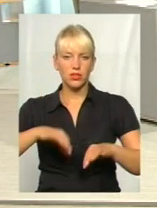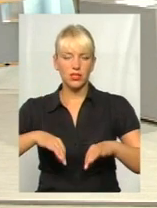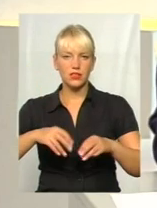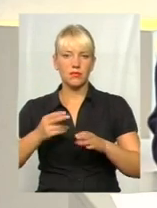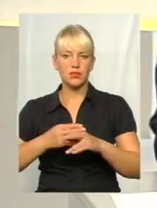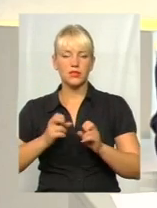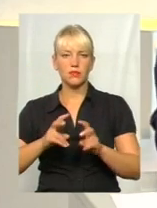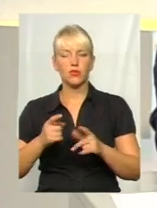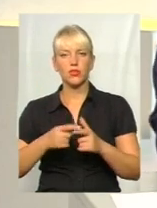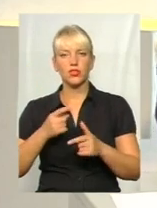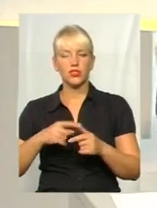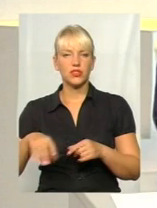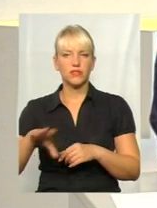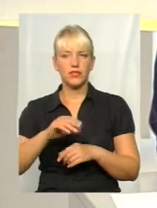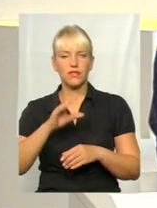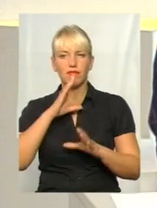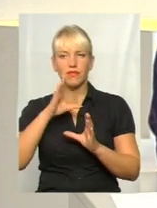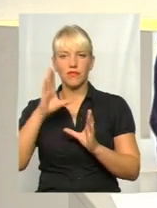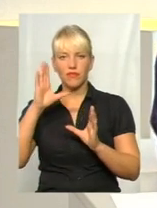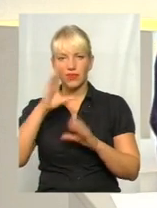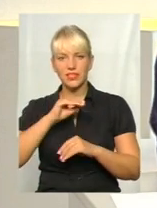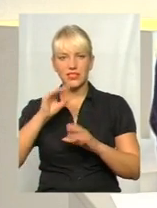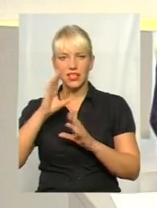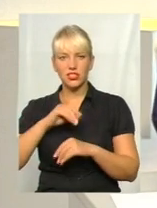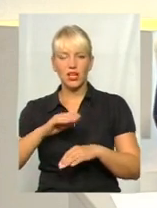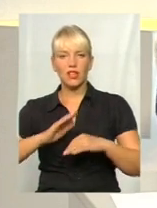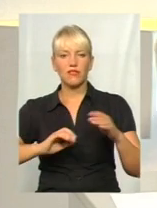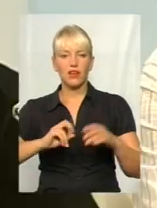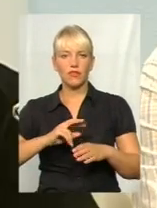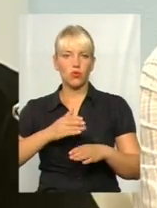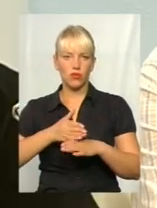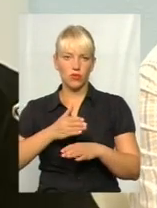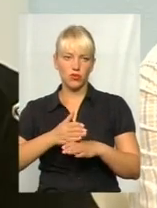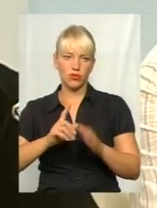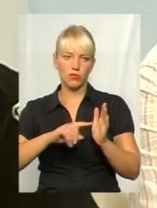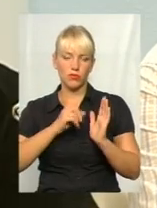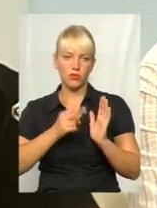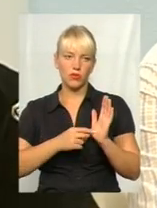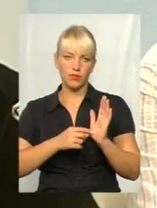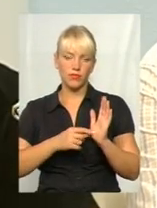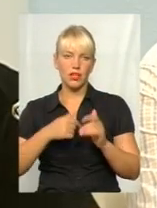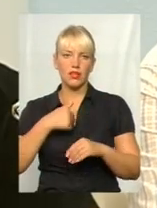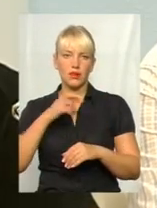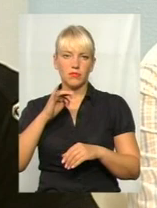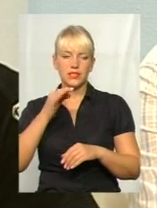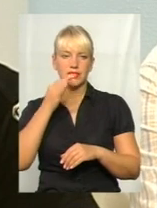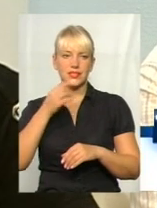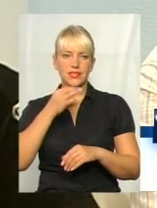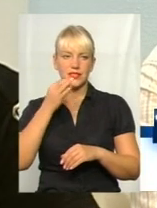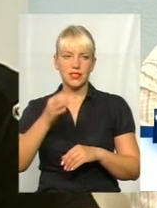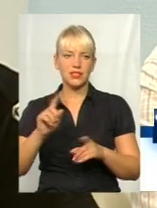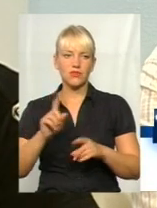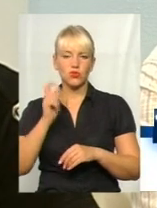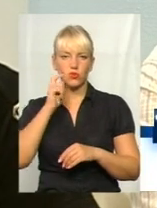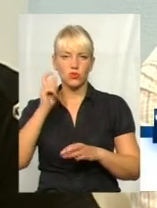вскрізь вистачає кваліфікованої допомоги? Я б сказав, що Укртрансбезпекою так,